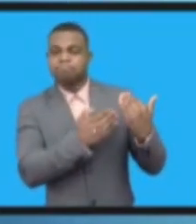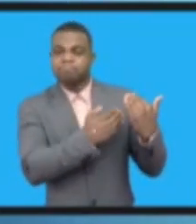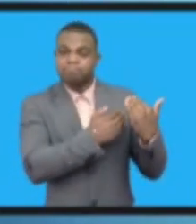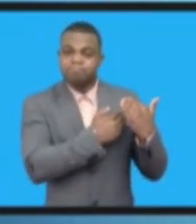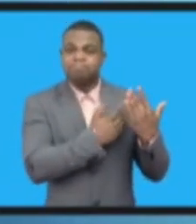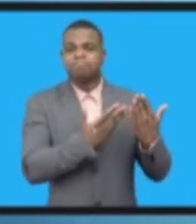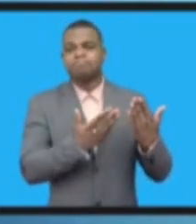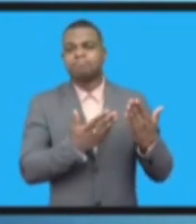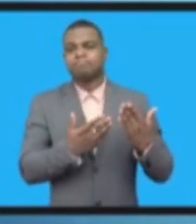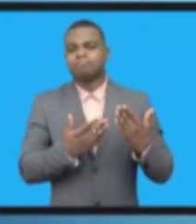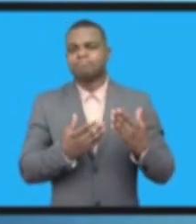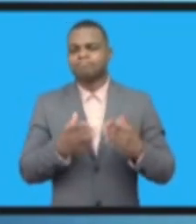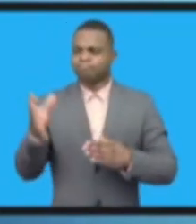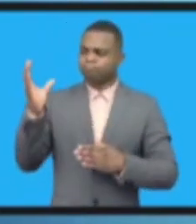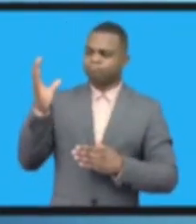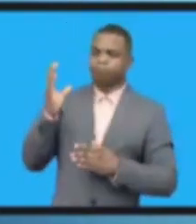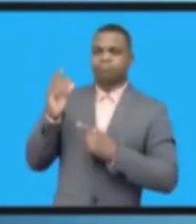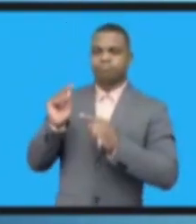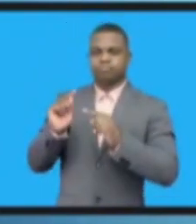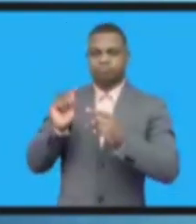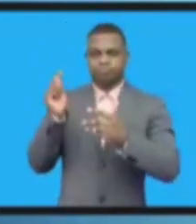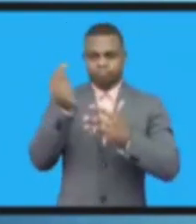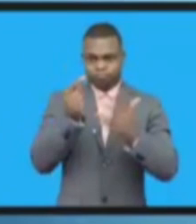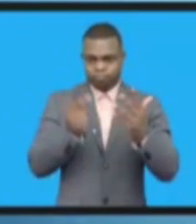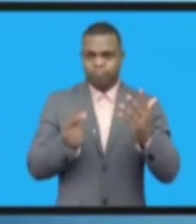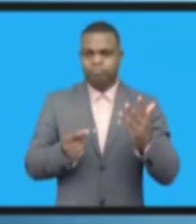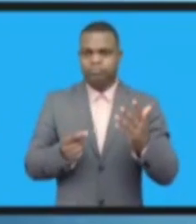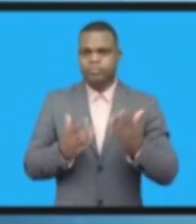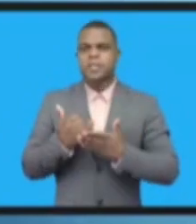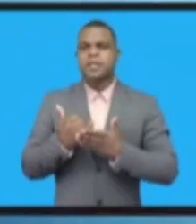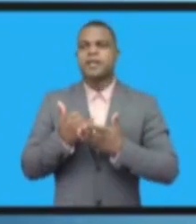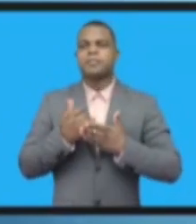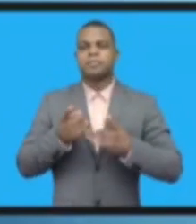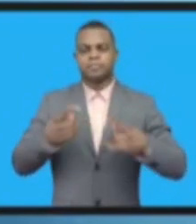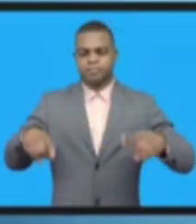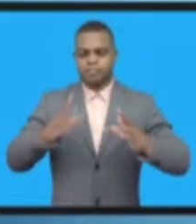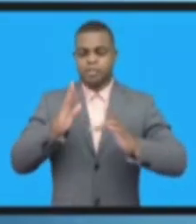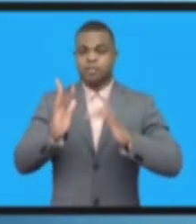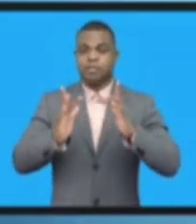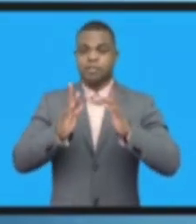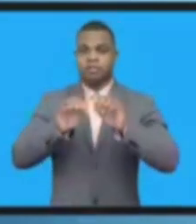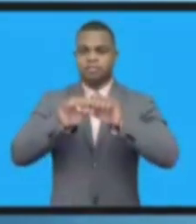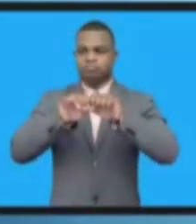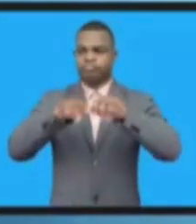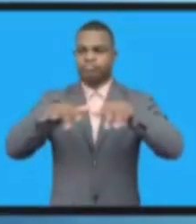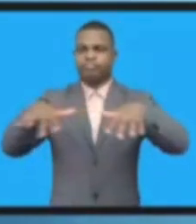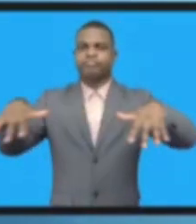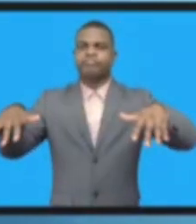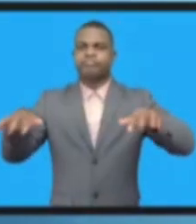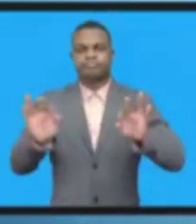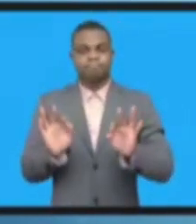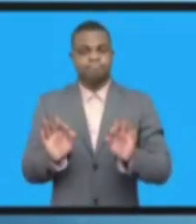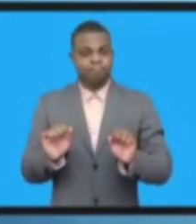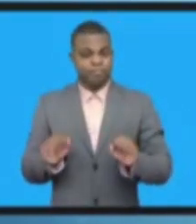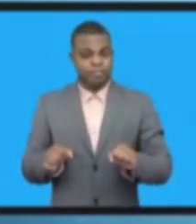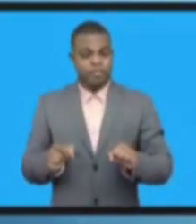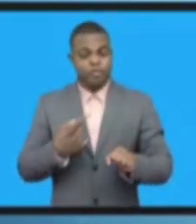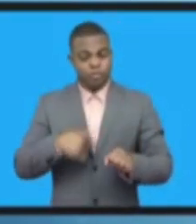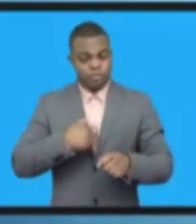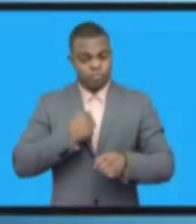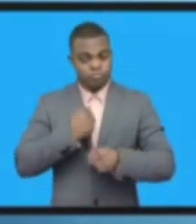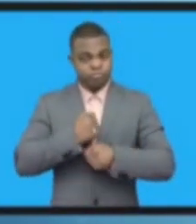являются основными в экосистеме интернета. И наша работа подчеркнуть, что